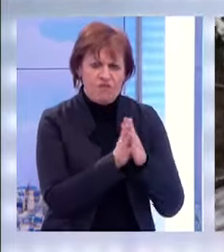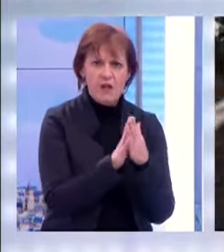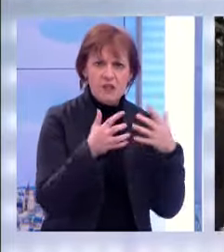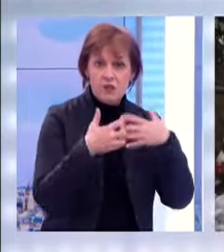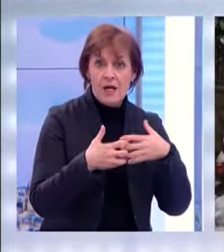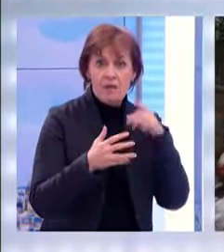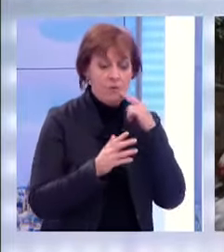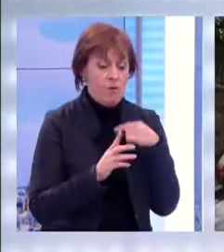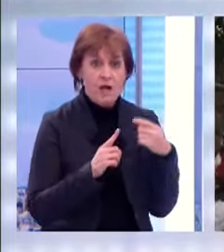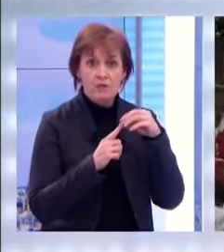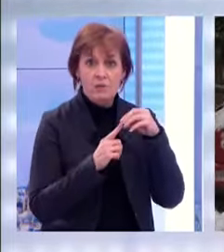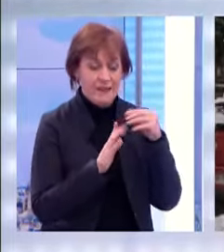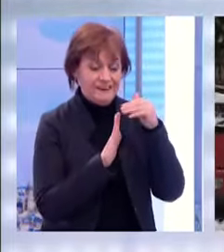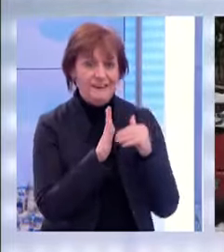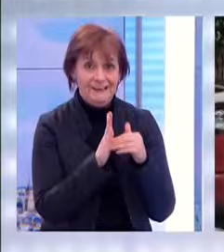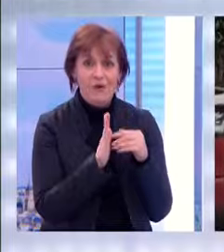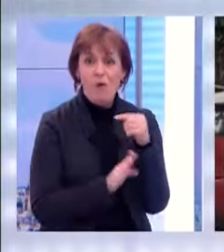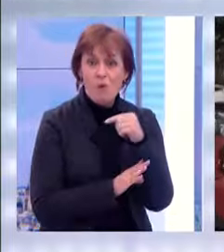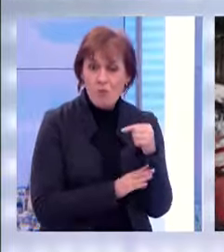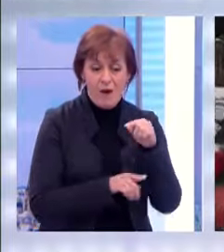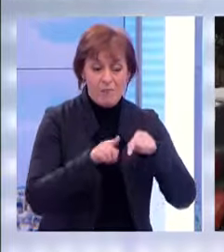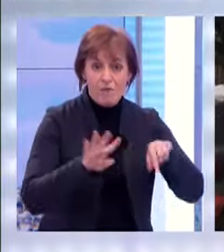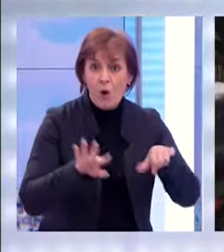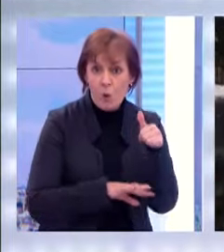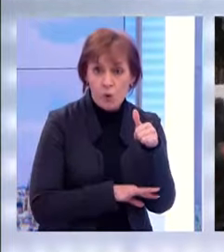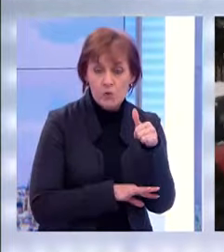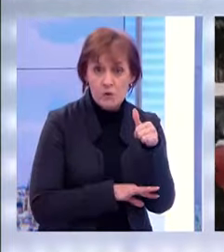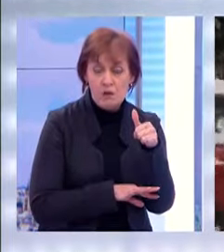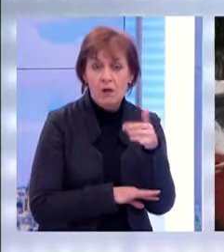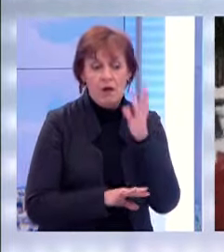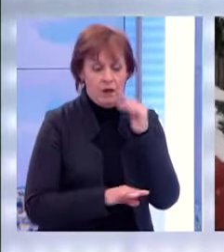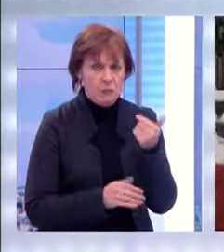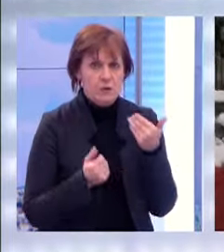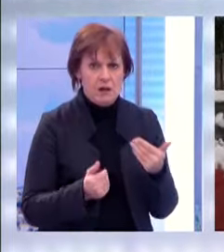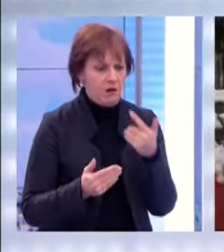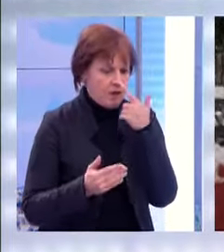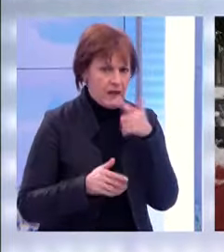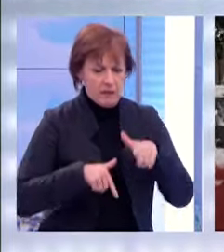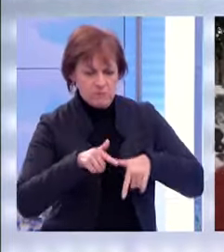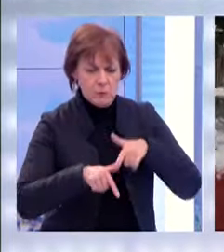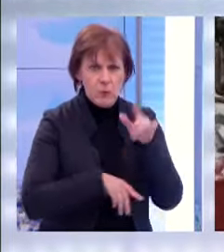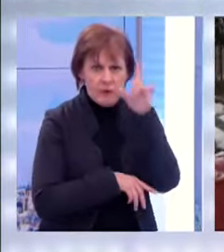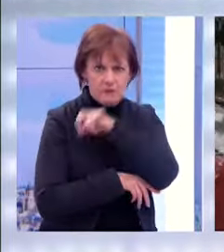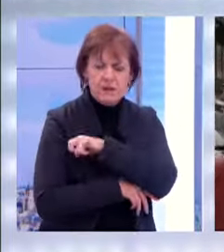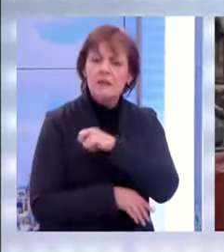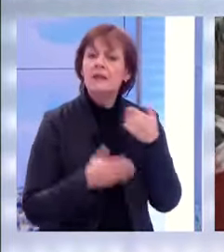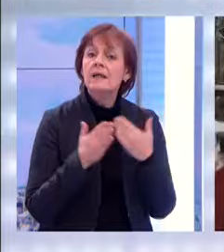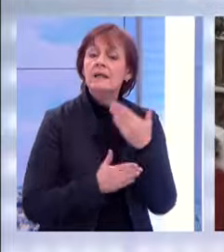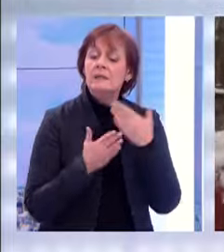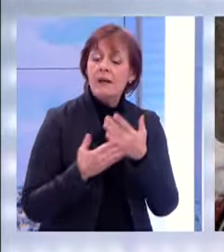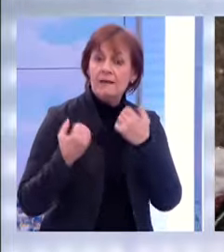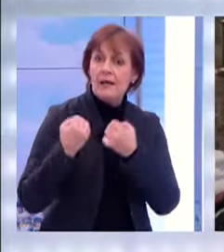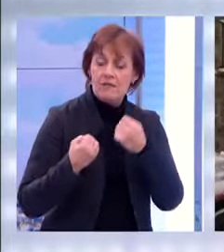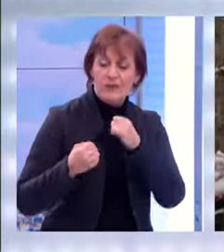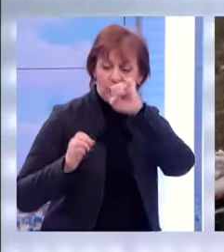négatives qui ont atteint par certains endroits les moins 11 degrés rendent la chaussée beaucoup moins praticable. Depuis ce matin, les automobilistes